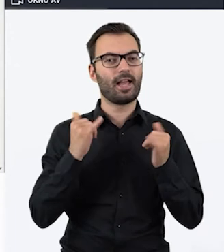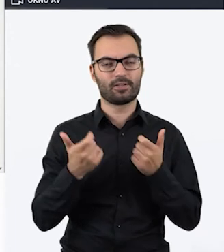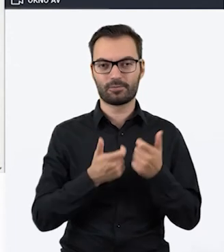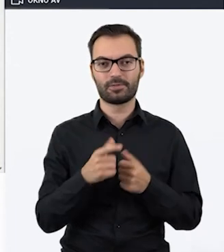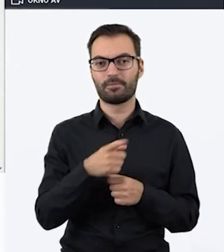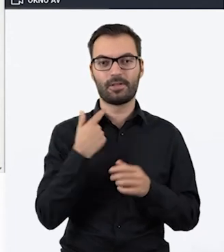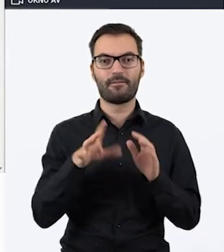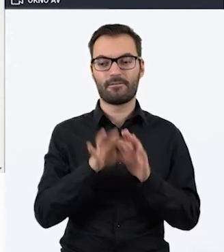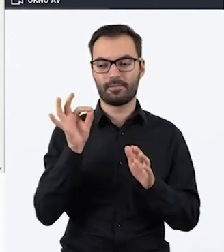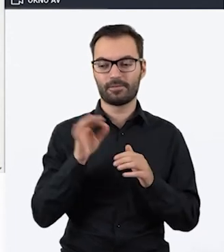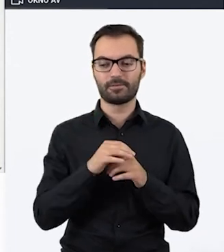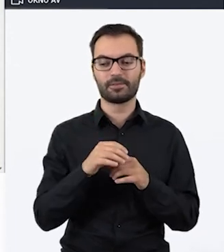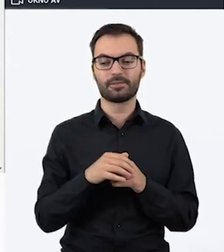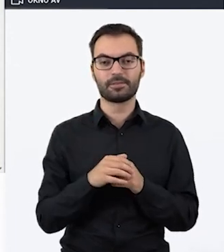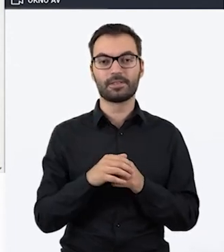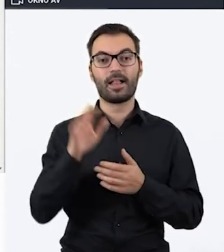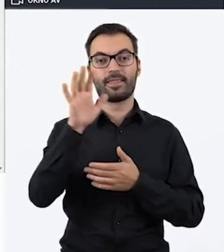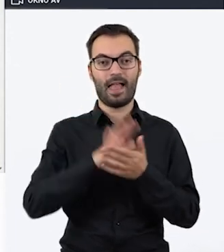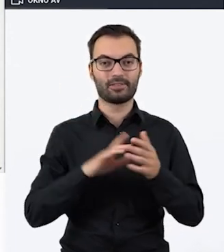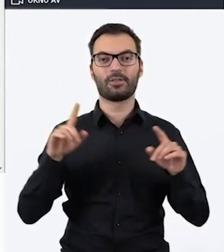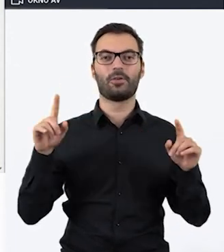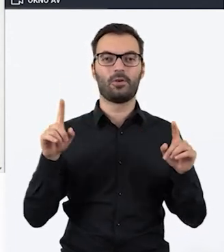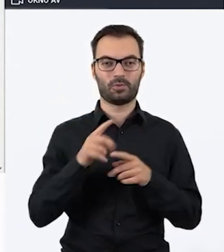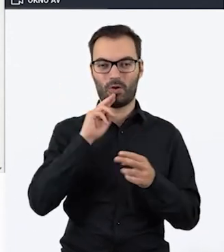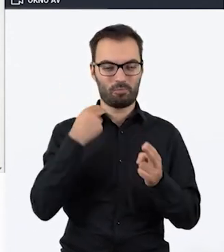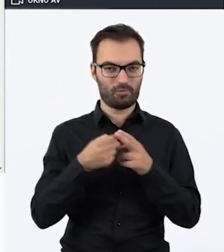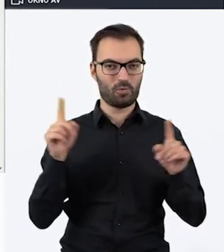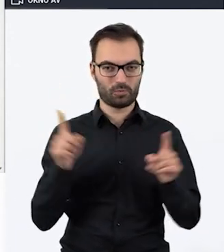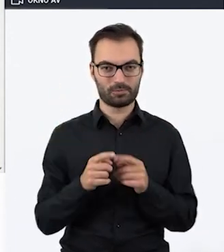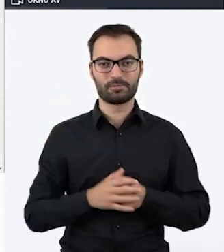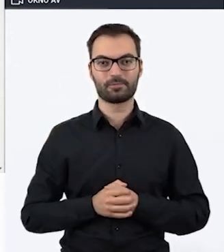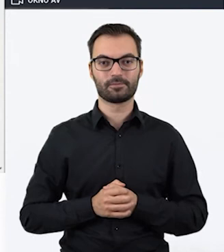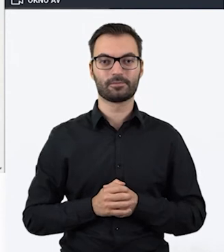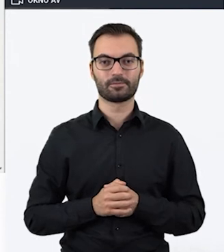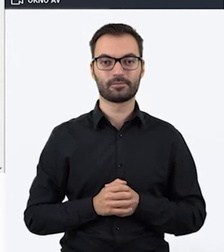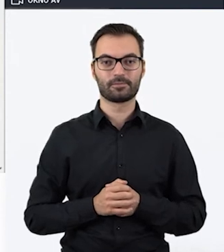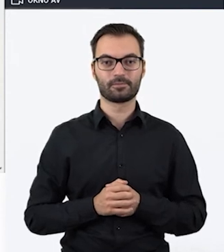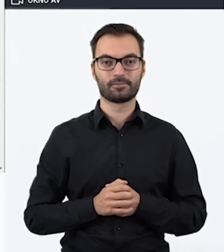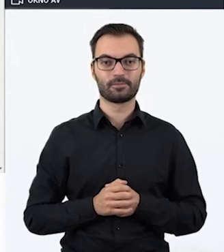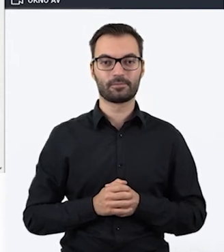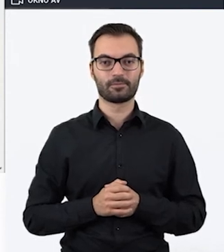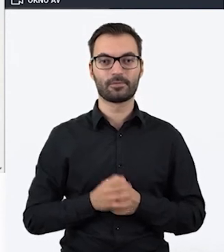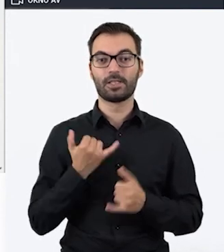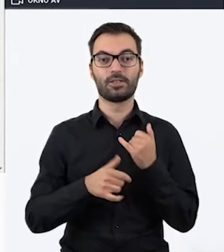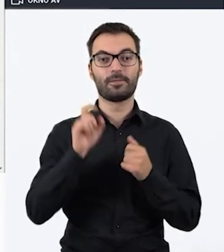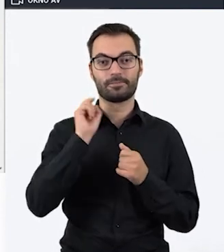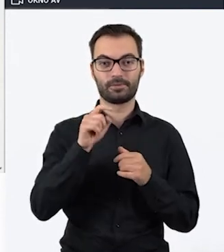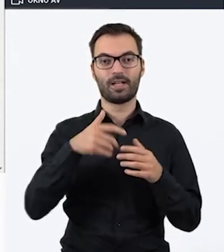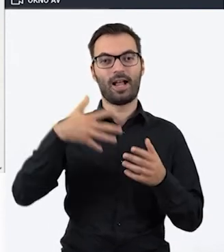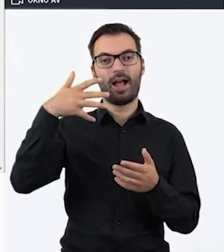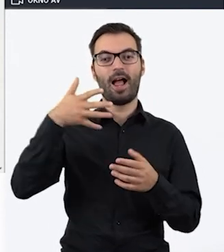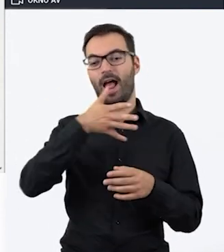Wybieramy sobie akurat w moim przypadku tutaj tekst krótkiej odpowiedzi i jeżeli klikniemy w tym